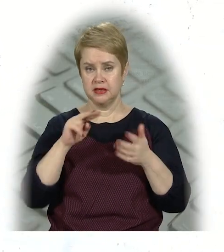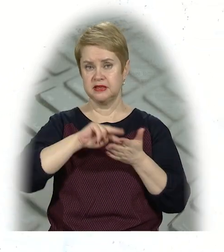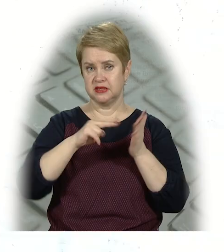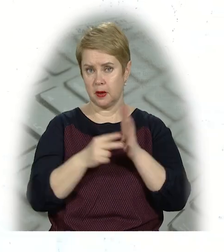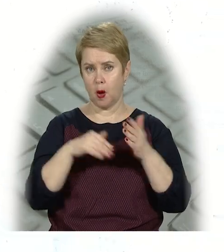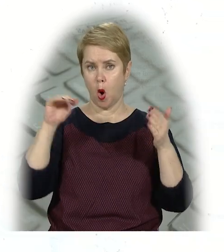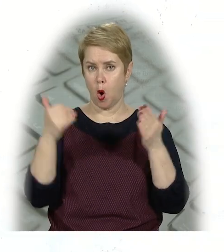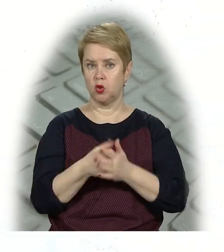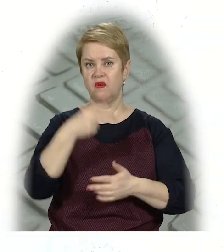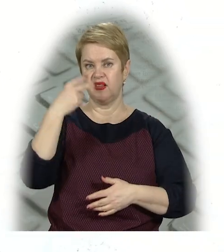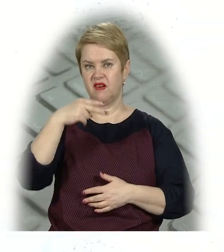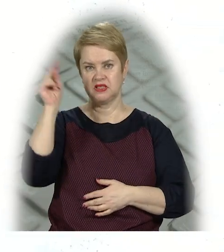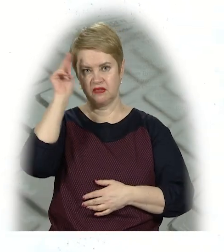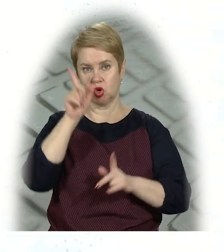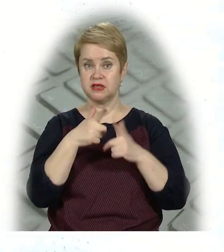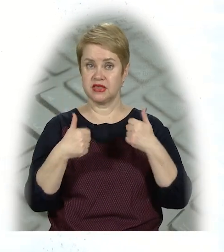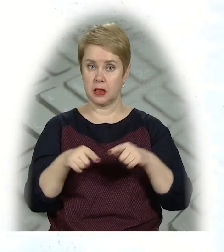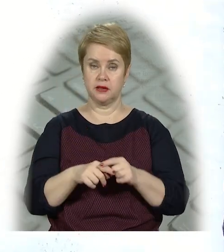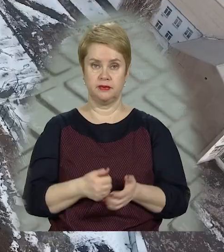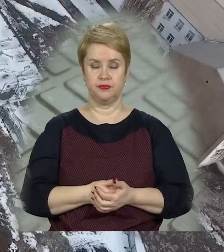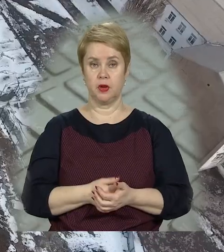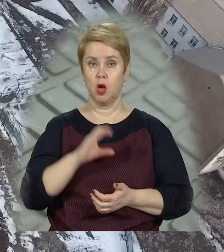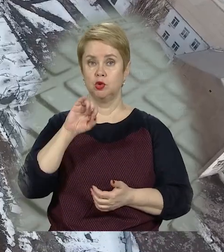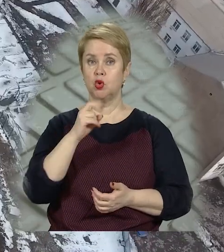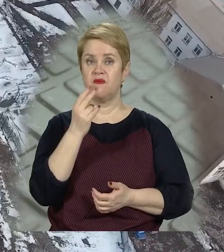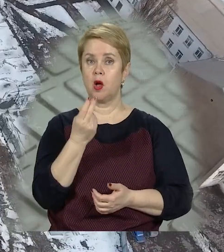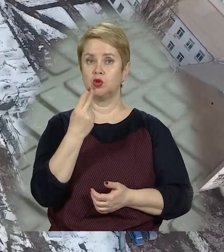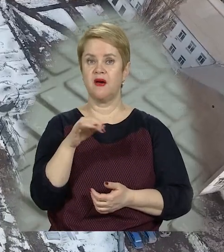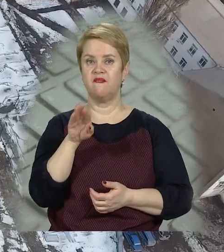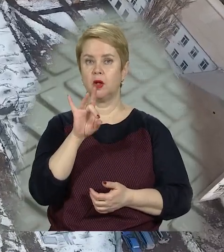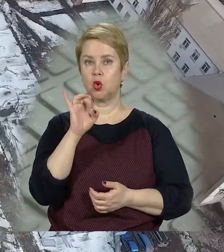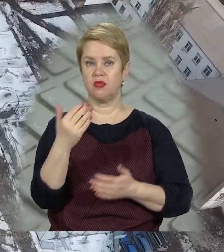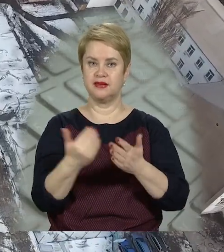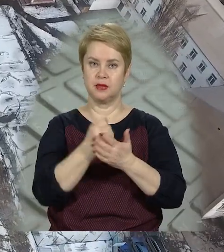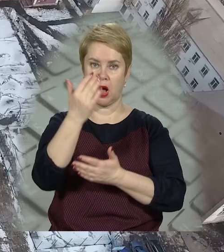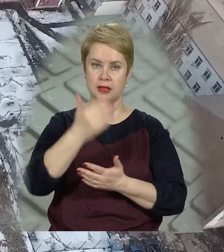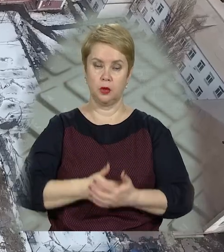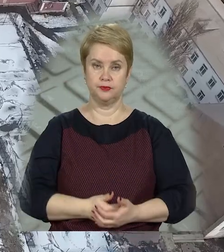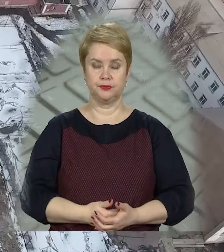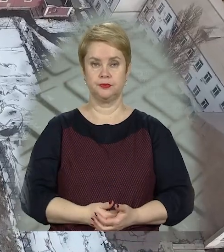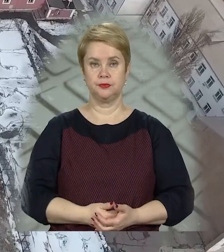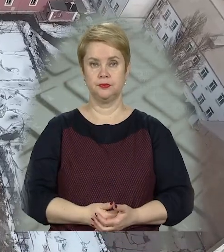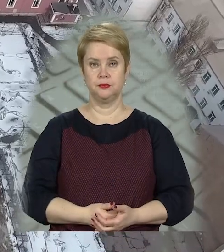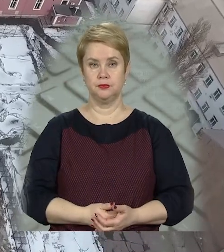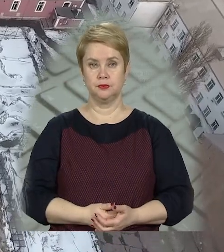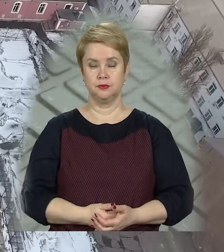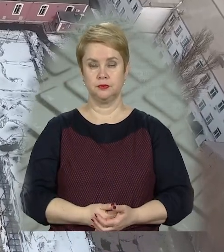заплановано оновити 20 навчальних закладів. Софія Куценко, Дмитро В'ятров, новини 11 каналу.